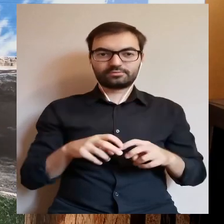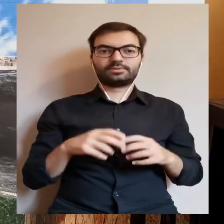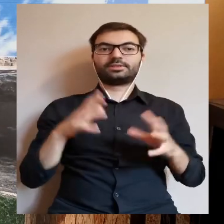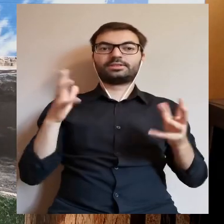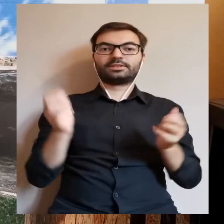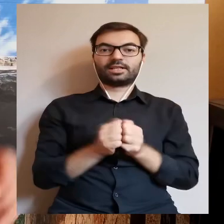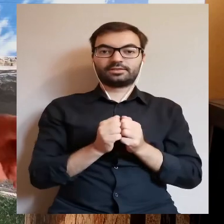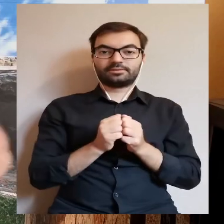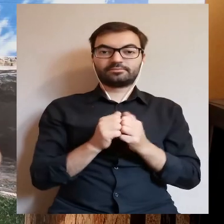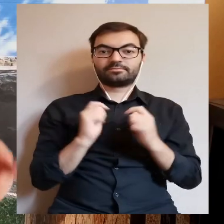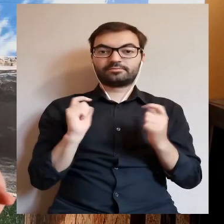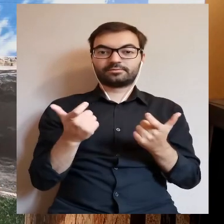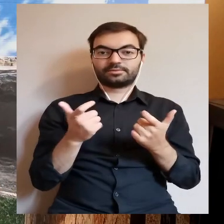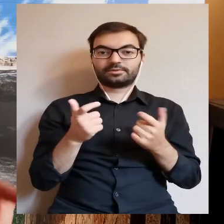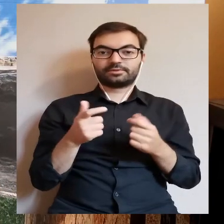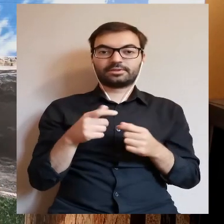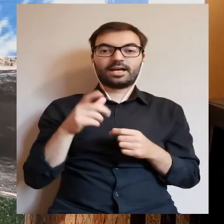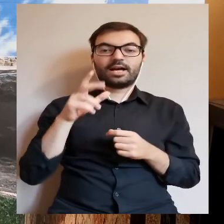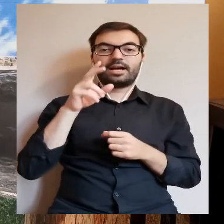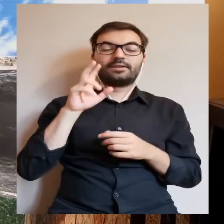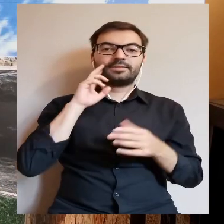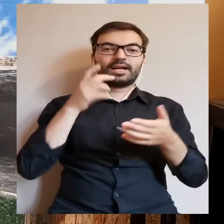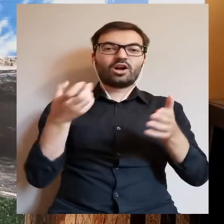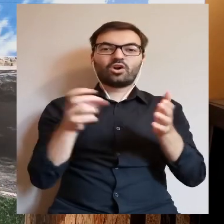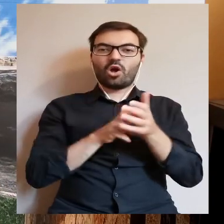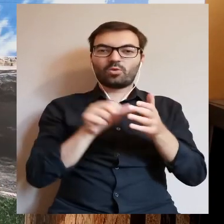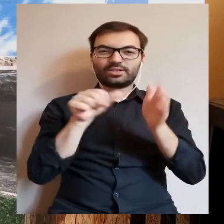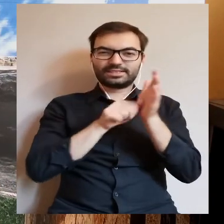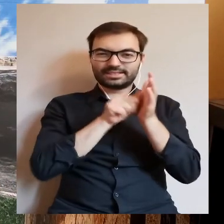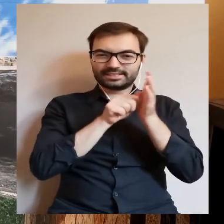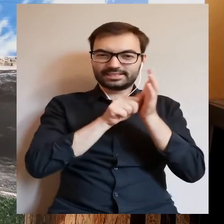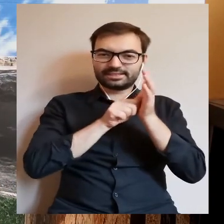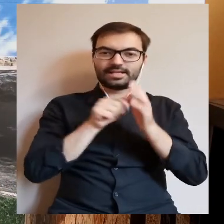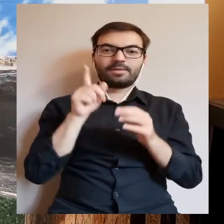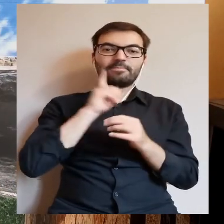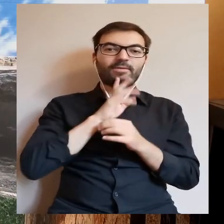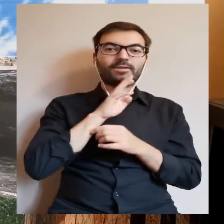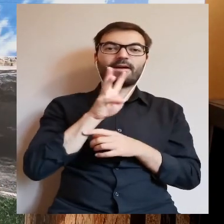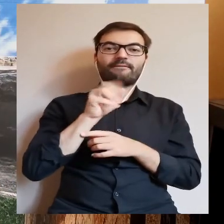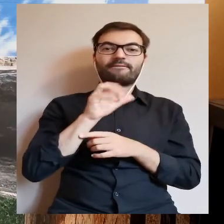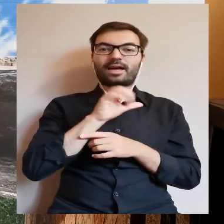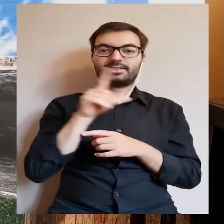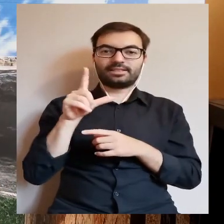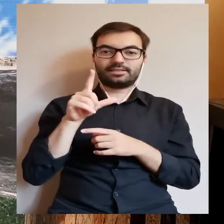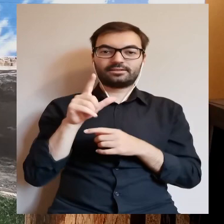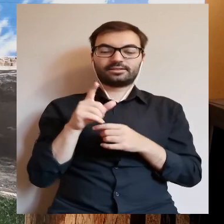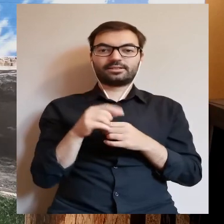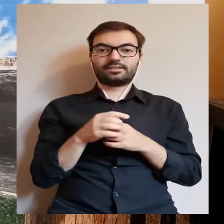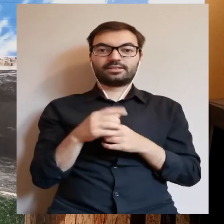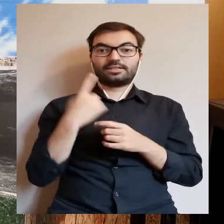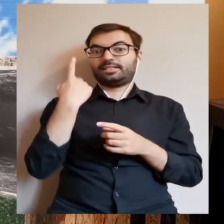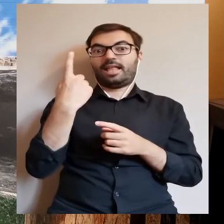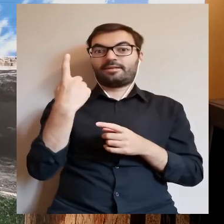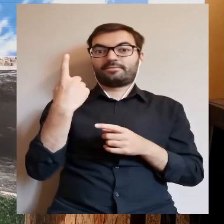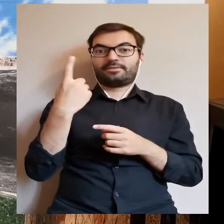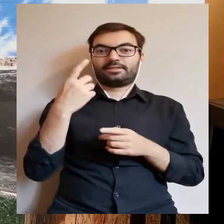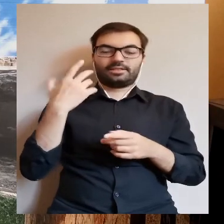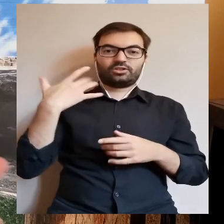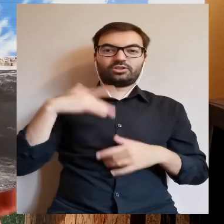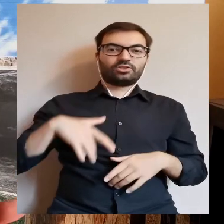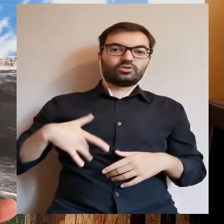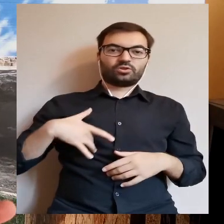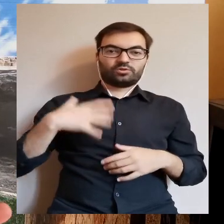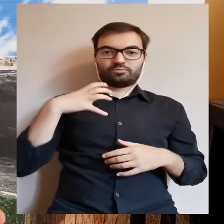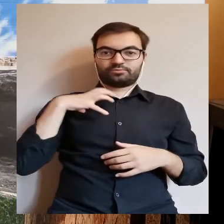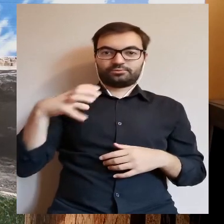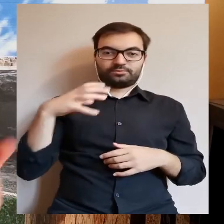i znaleźli na ścianach wydrapane herby. Więc najprawdopodobniej Wasyl Szujski nie był jedynym